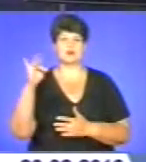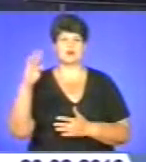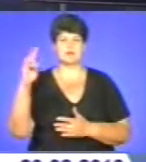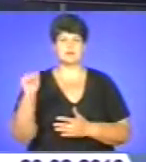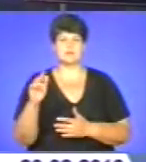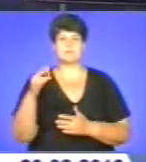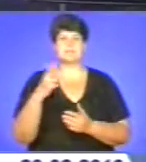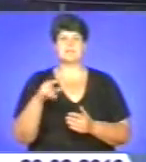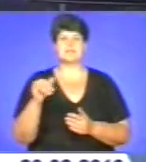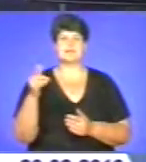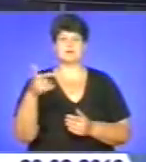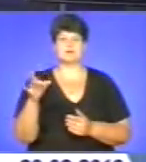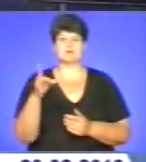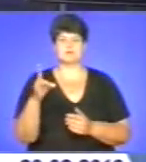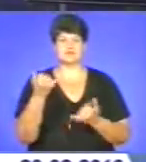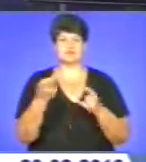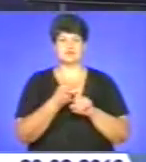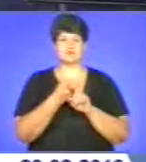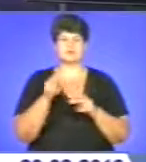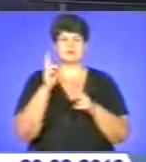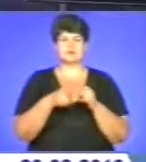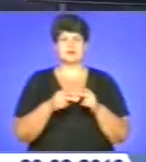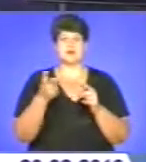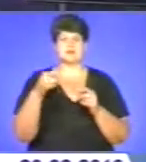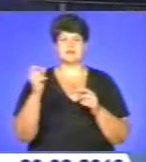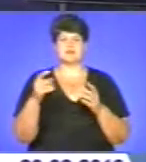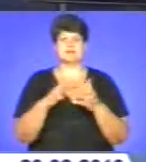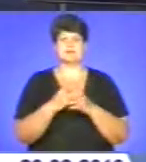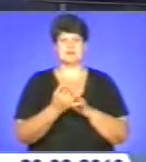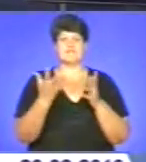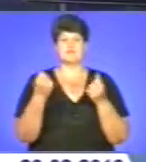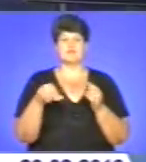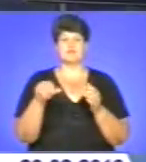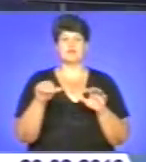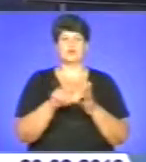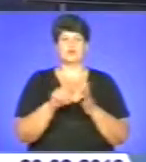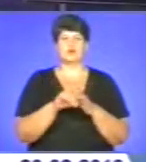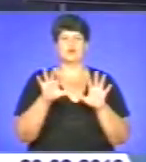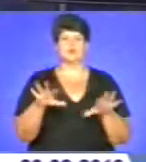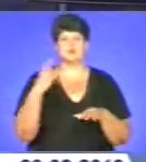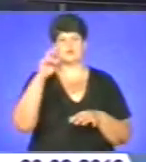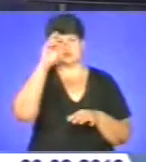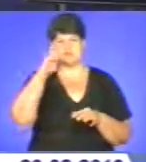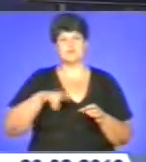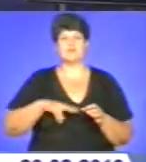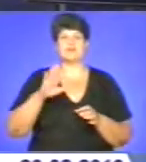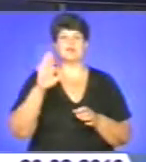газопроводу з нагоди завершення газифікації села взяв участь голова обласної державної адміністрації Валентин Хоптян.